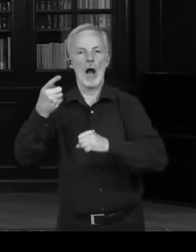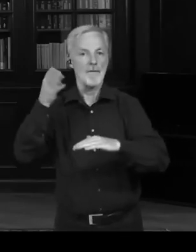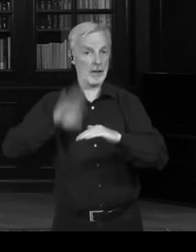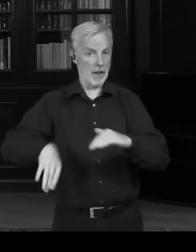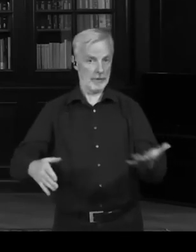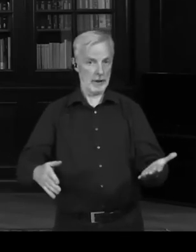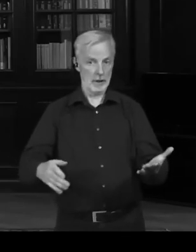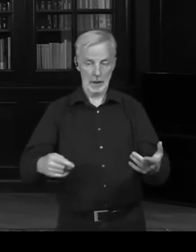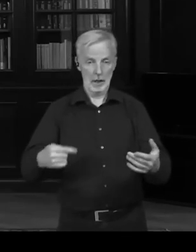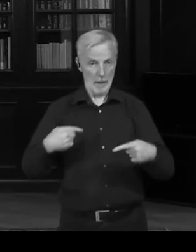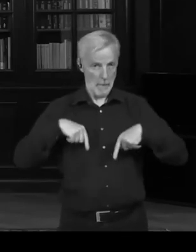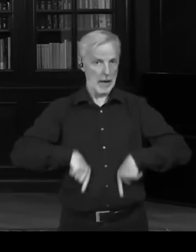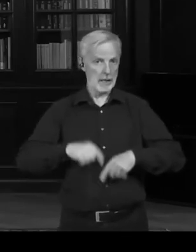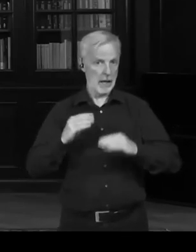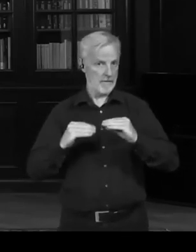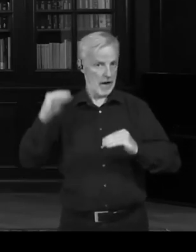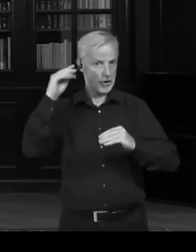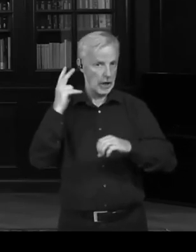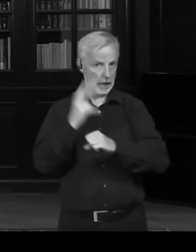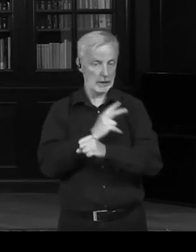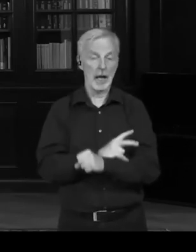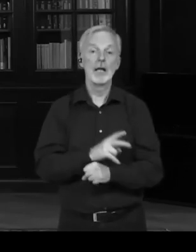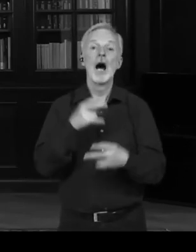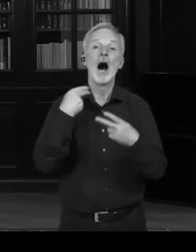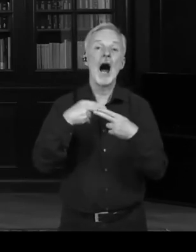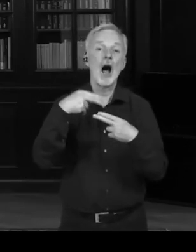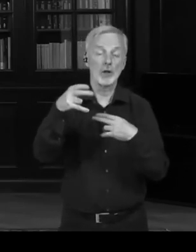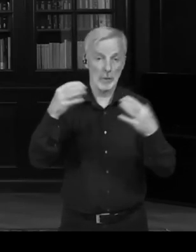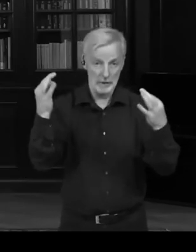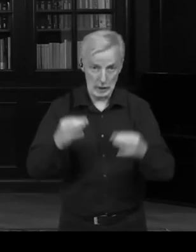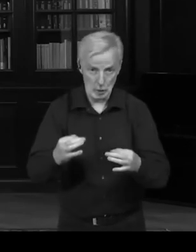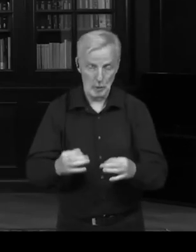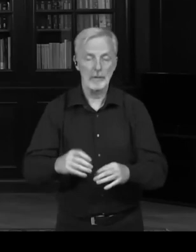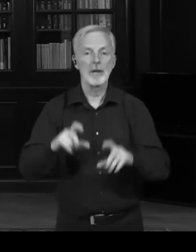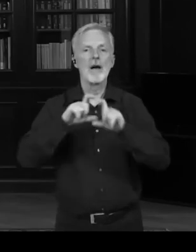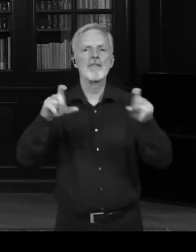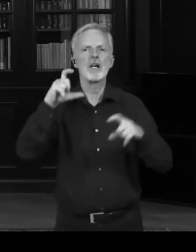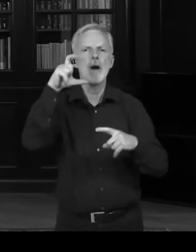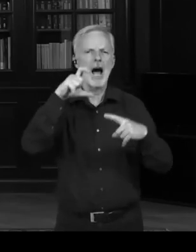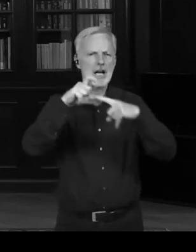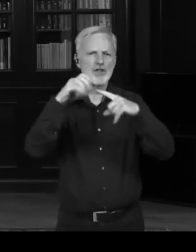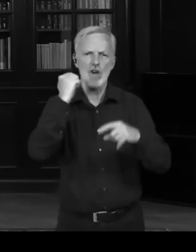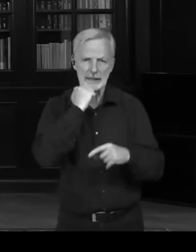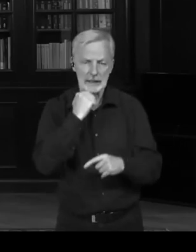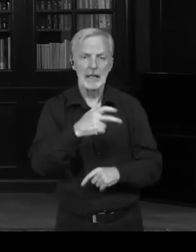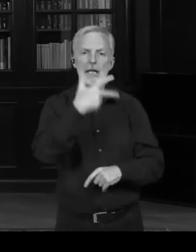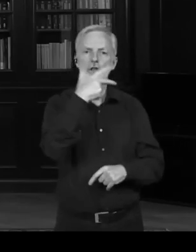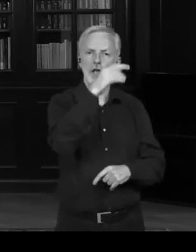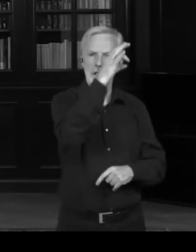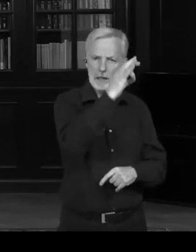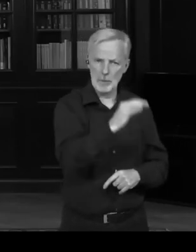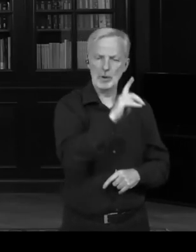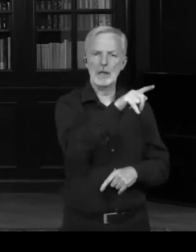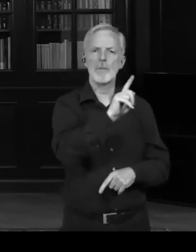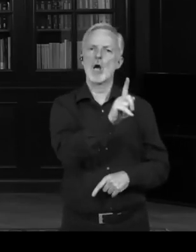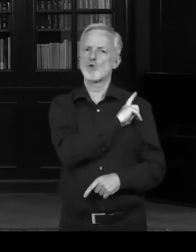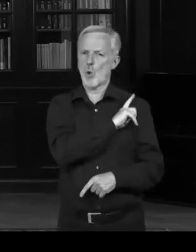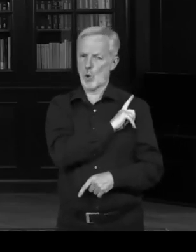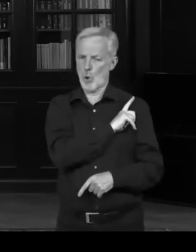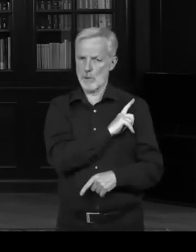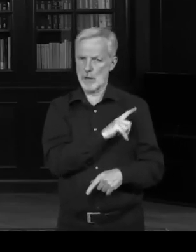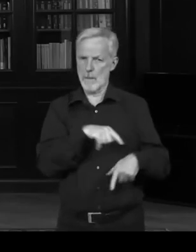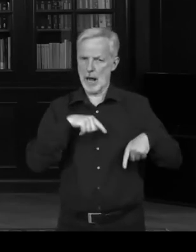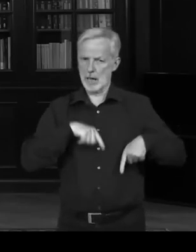kteří jezdili 10 let po Rusku kamiony, takže tam doslova vyrůstali by se dalo říct, dospívali, nebo já nevím, jak bych to měl rozvést,